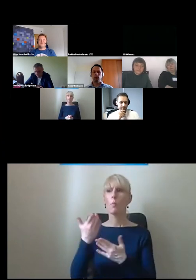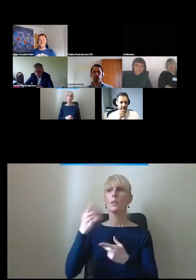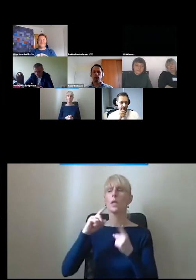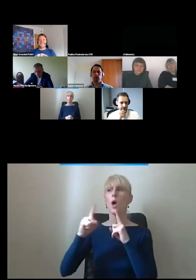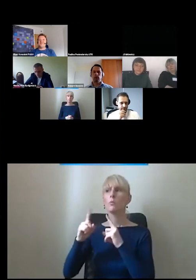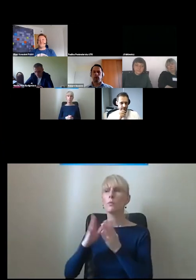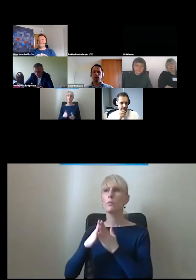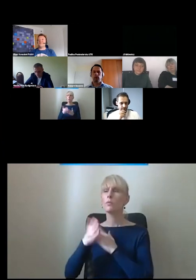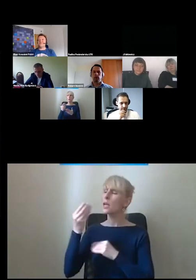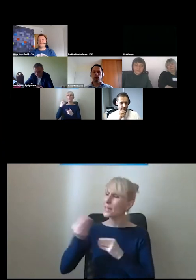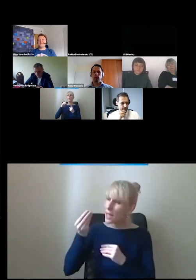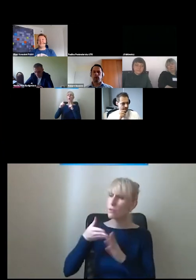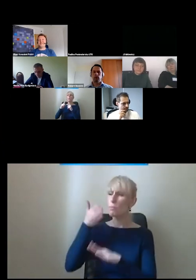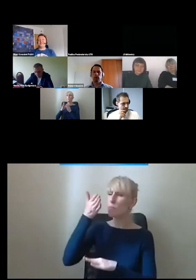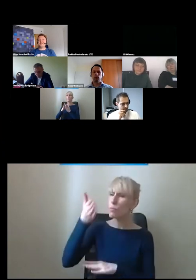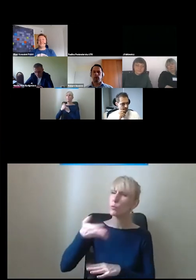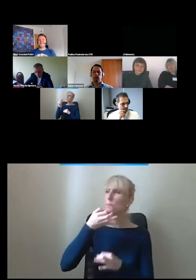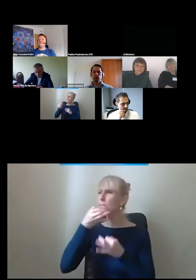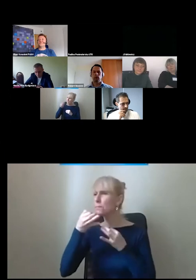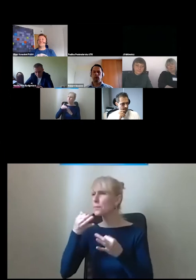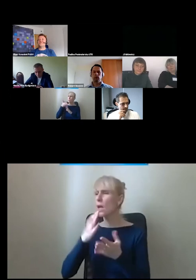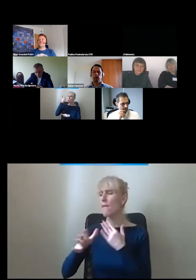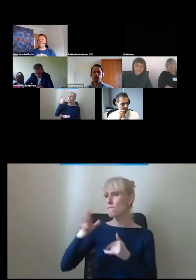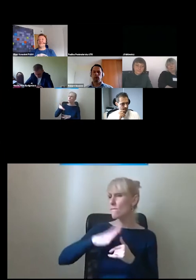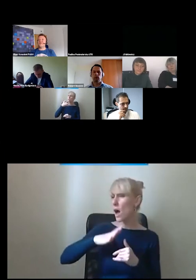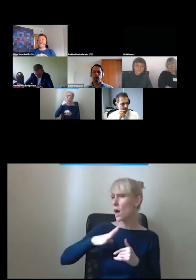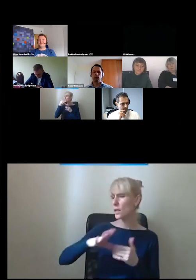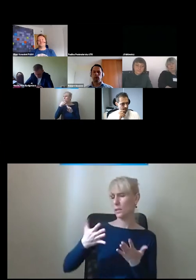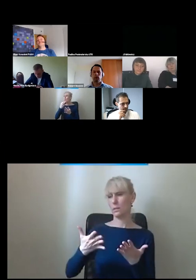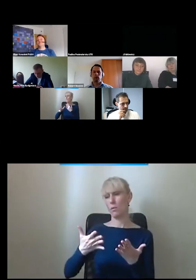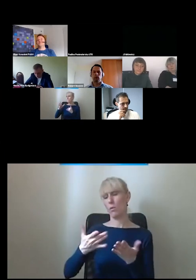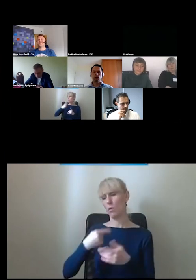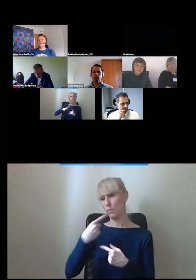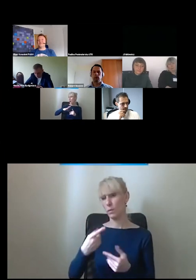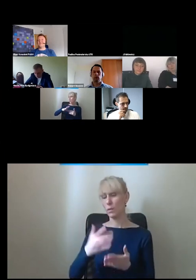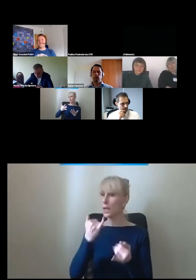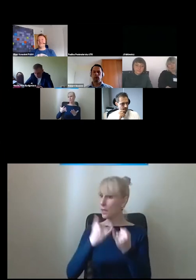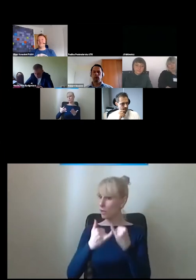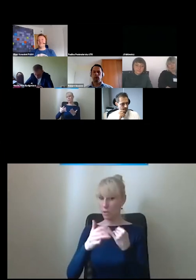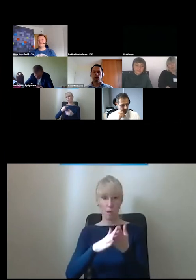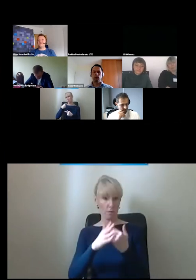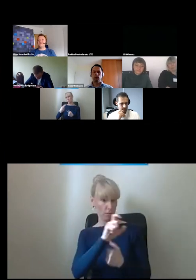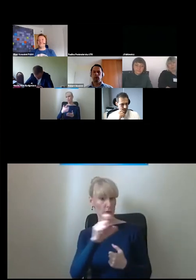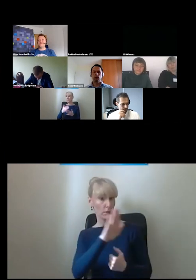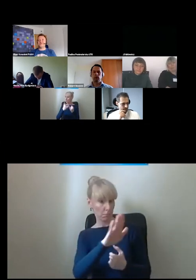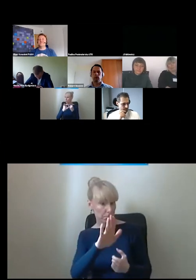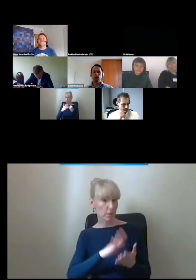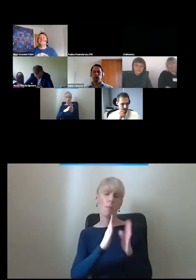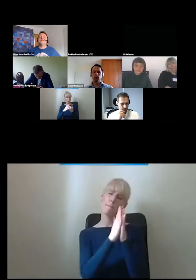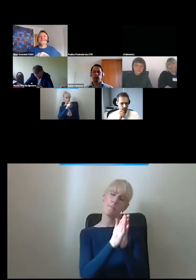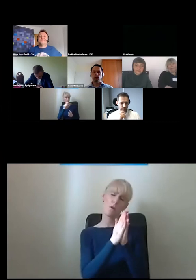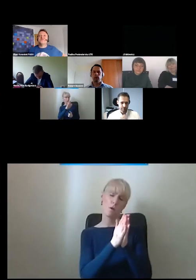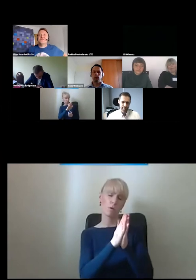później pojawiają się jeszcze w trakcie jakieś rzeczy, do których warto się odnieść. Więc jeśli tylko ma pan czas i możliwość, to oczywiście